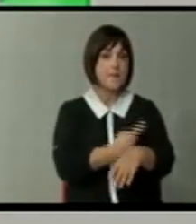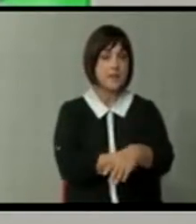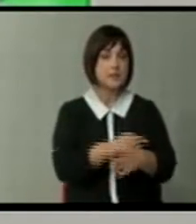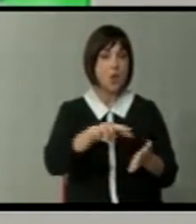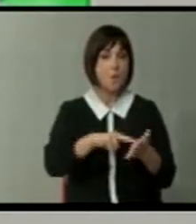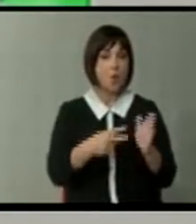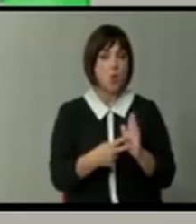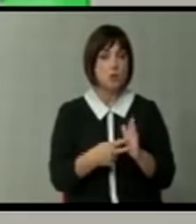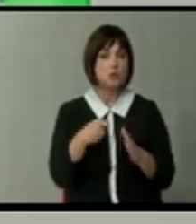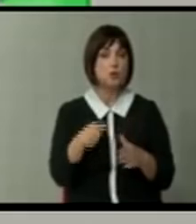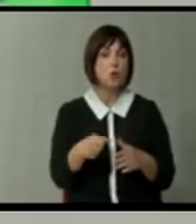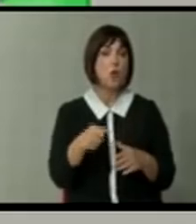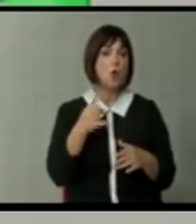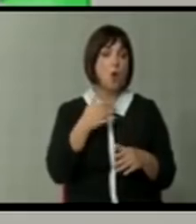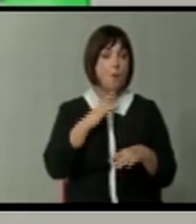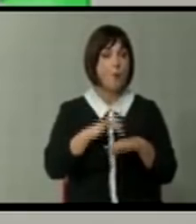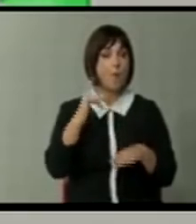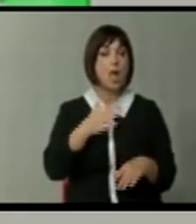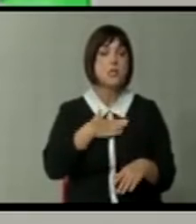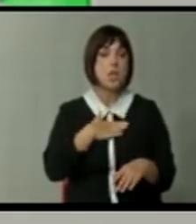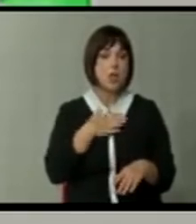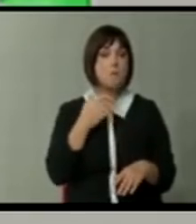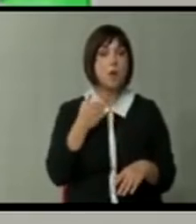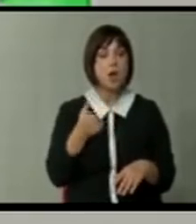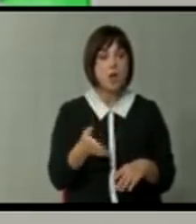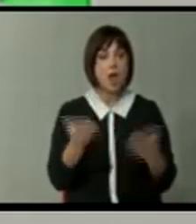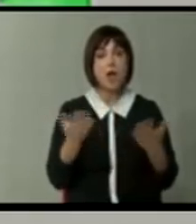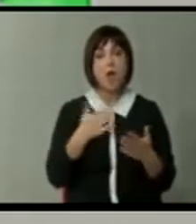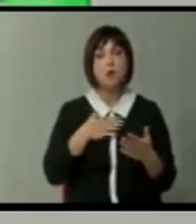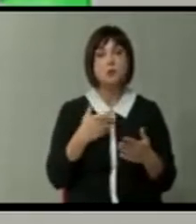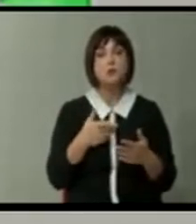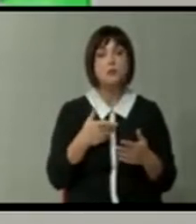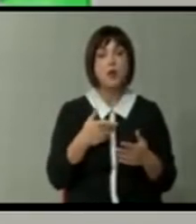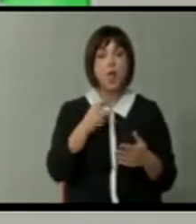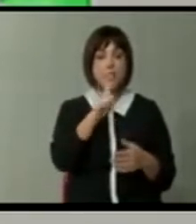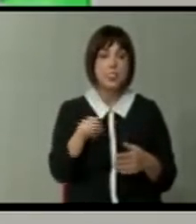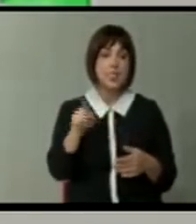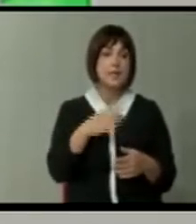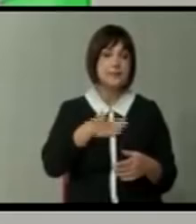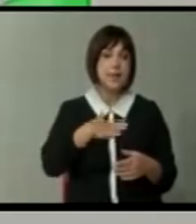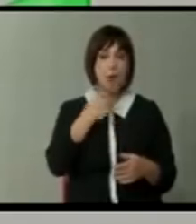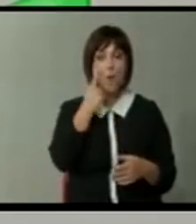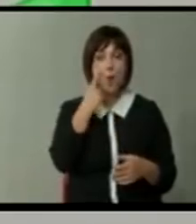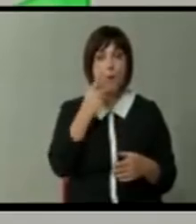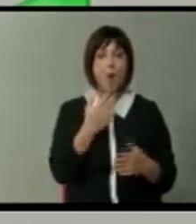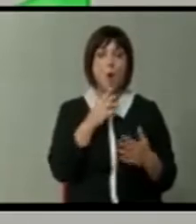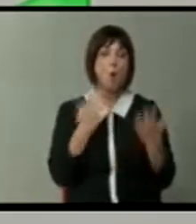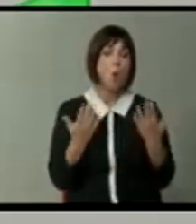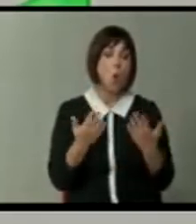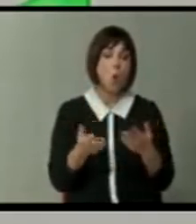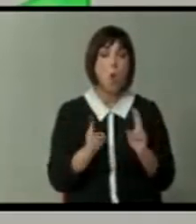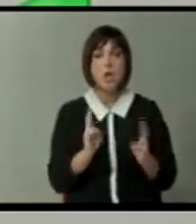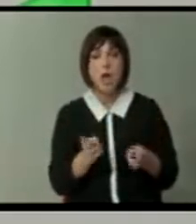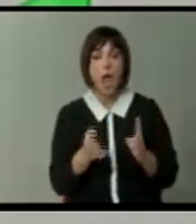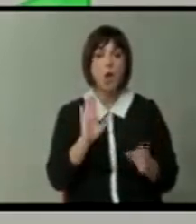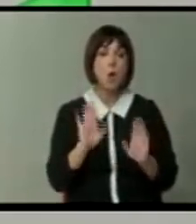политичко од колку што момента во има. И тие, како своевиден тест, сакале да испробат колку и како